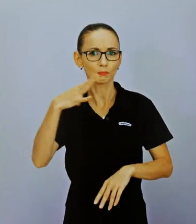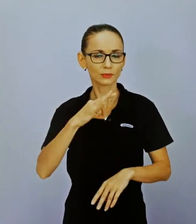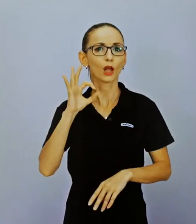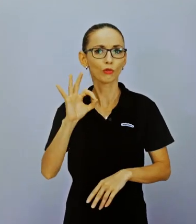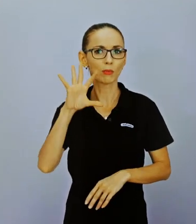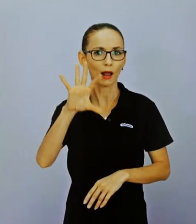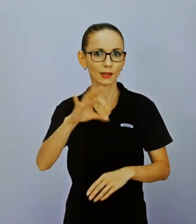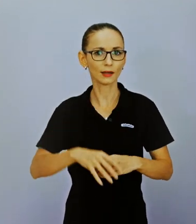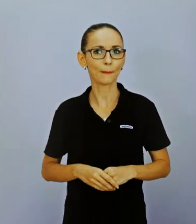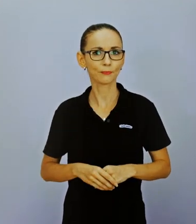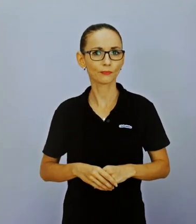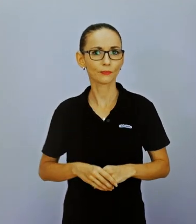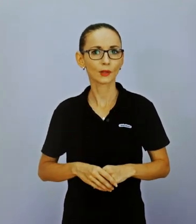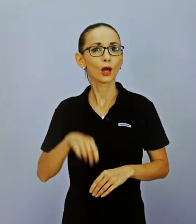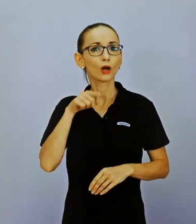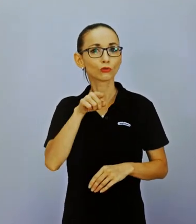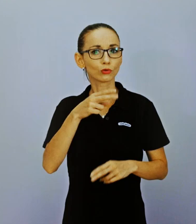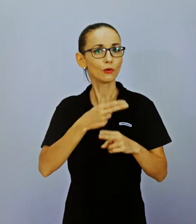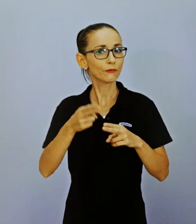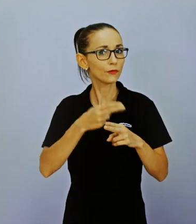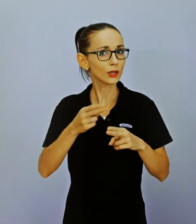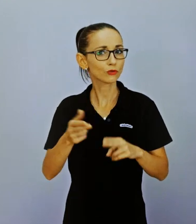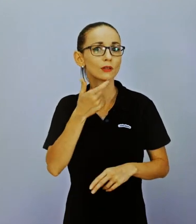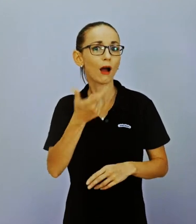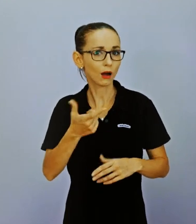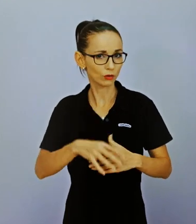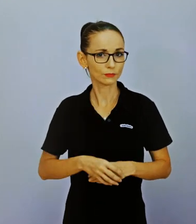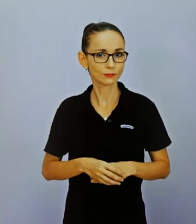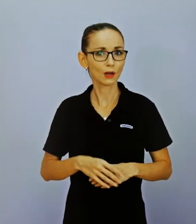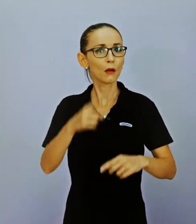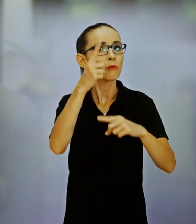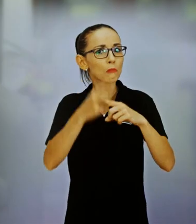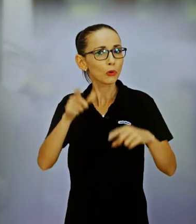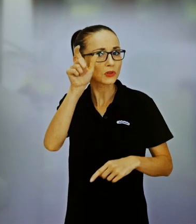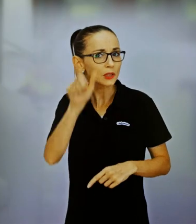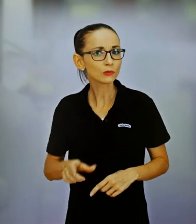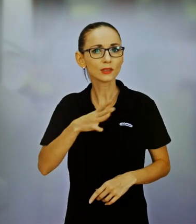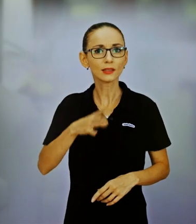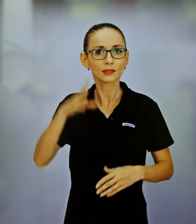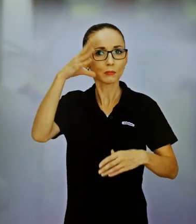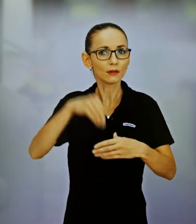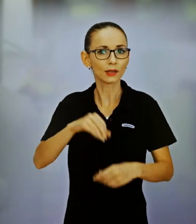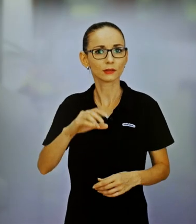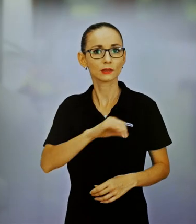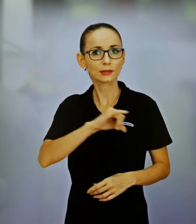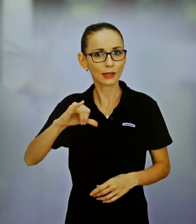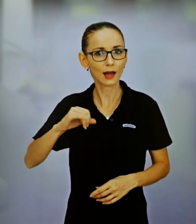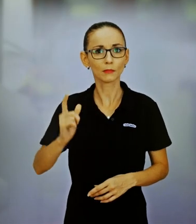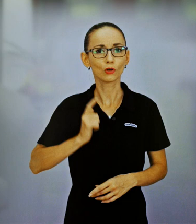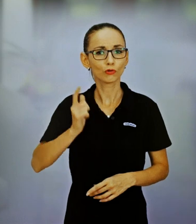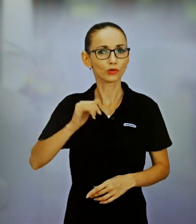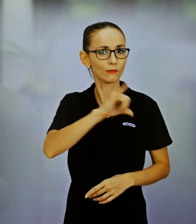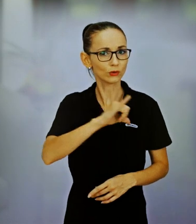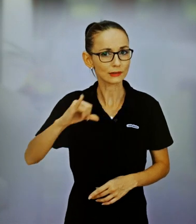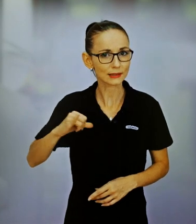dôverujete napríklad aj na dobrej líke. Čo potom s tým? Veľakrát ani nejde o to, či dosiahneme to